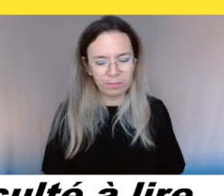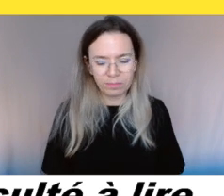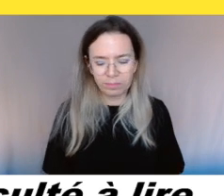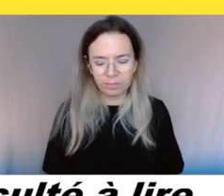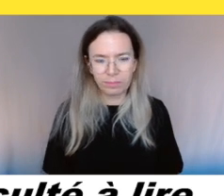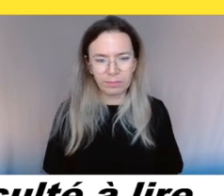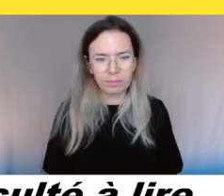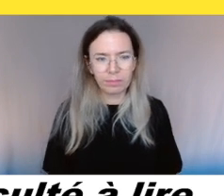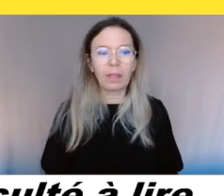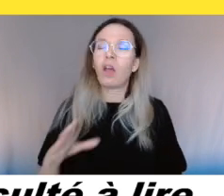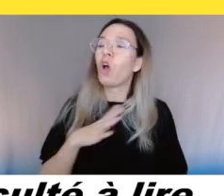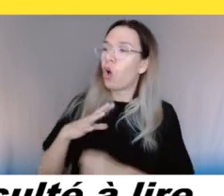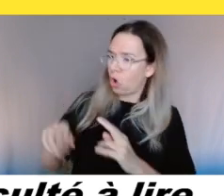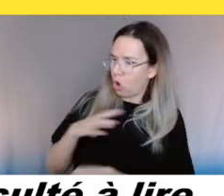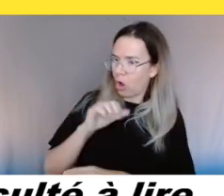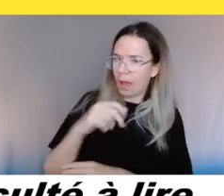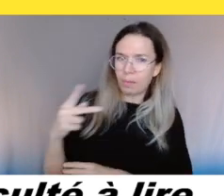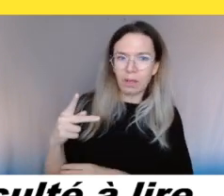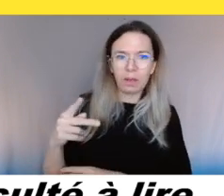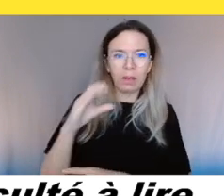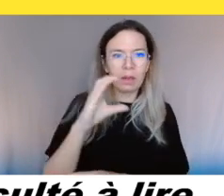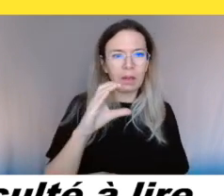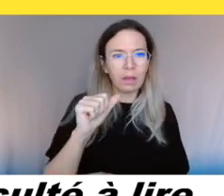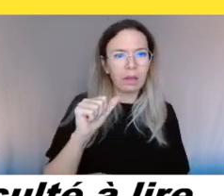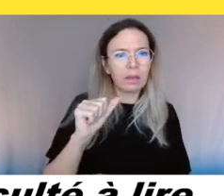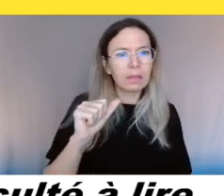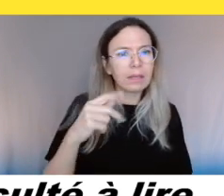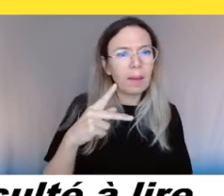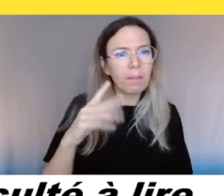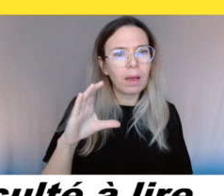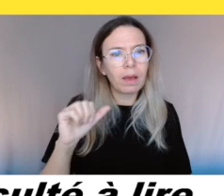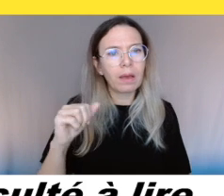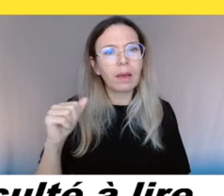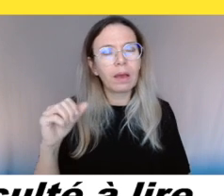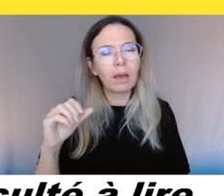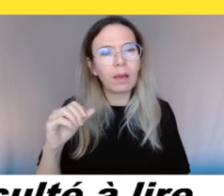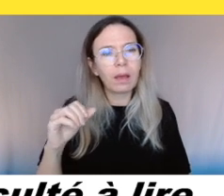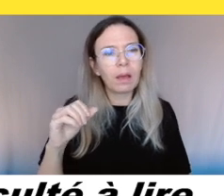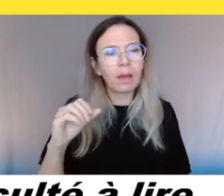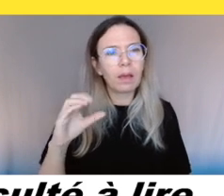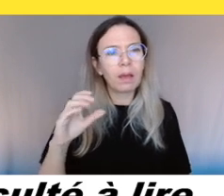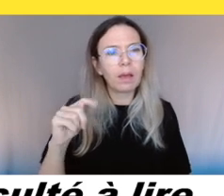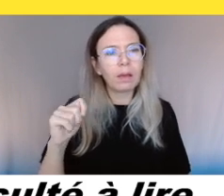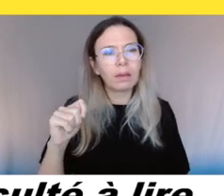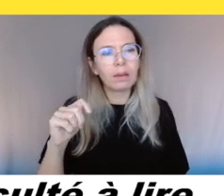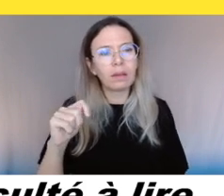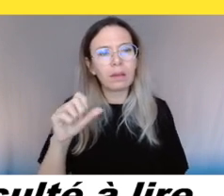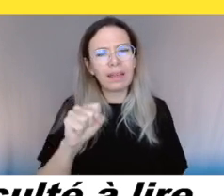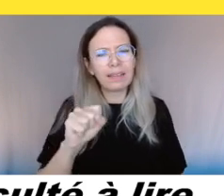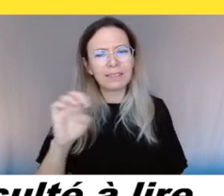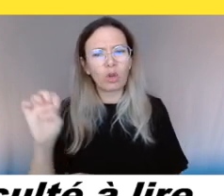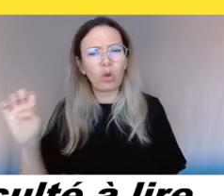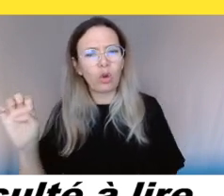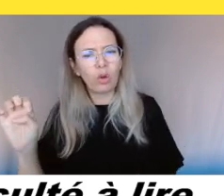il y en a un autre qui, c'est-tu Blind Square? Non? Oui, Blind Square, je que non. Il y en a un autre que tu peux